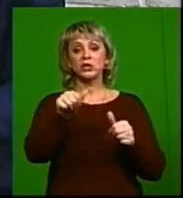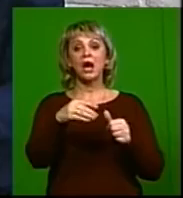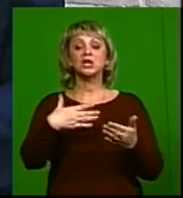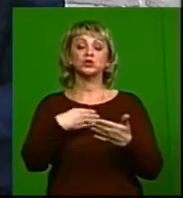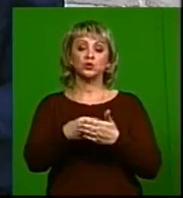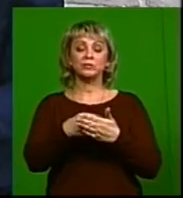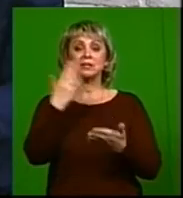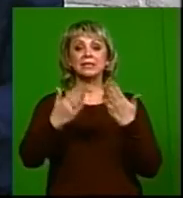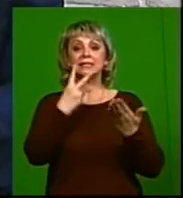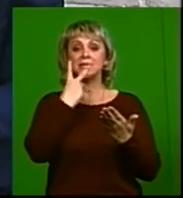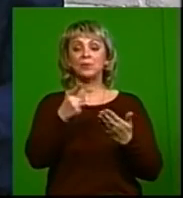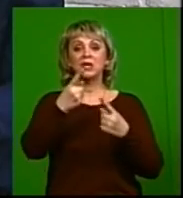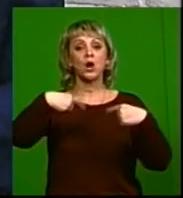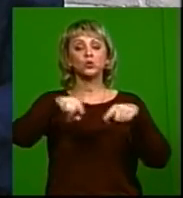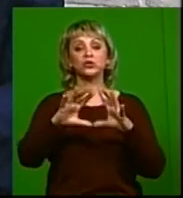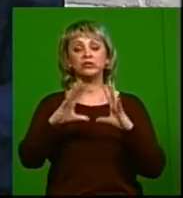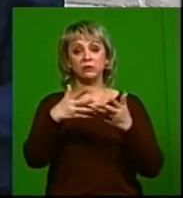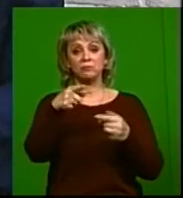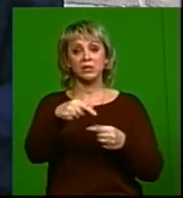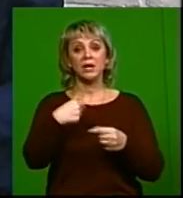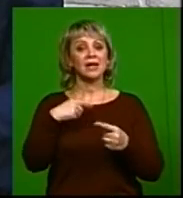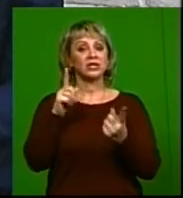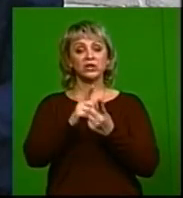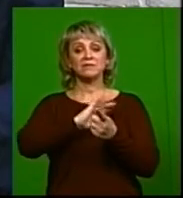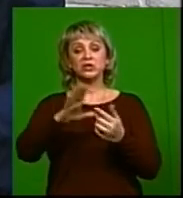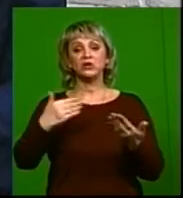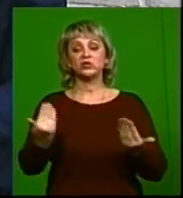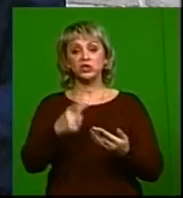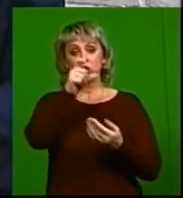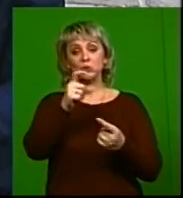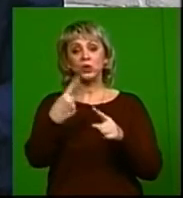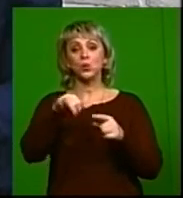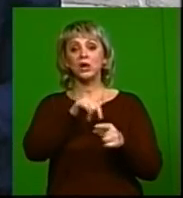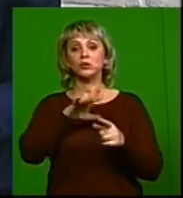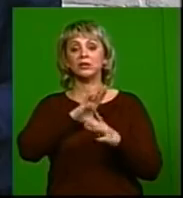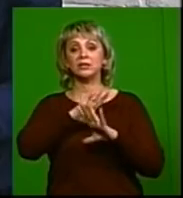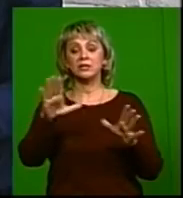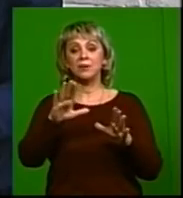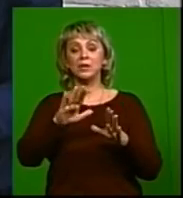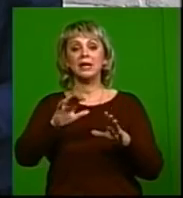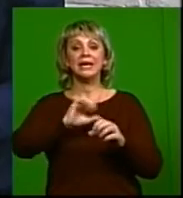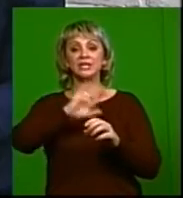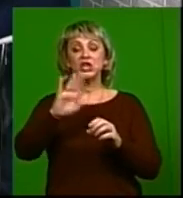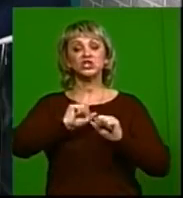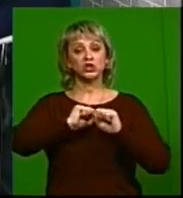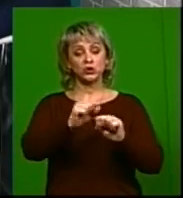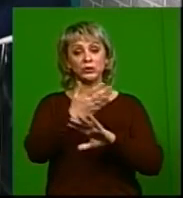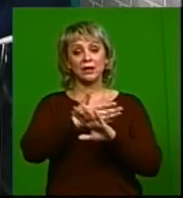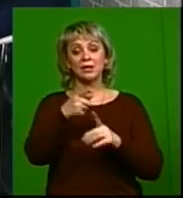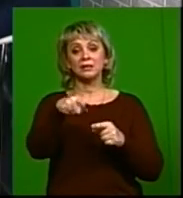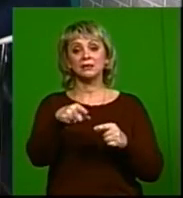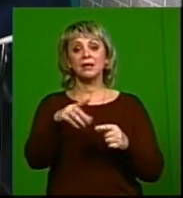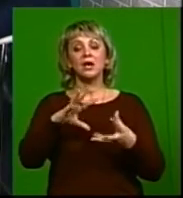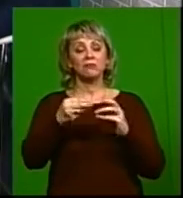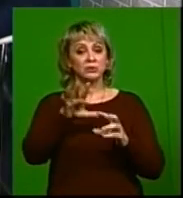собственно, если посмотреть на окружающий мир, вот я не встречал в своей жизни людей, у которых не было незащищенных половых контактов. Ну, либо если эти люди